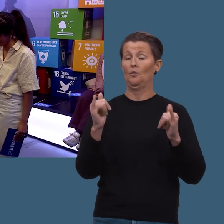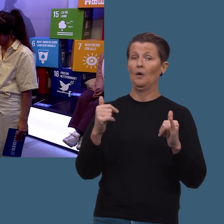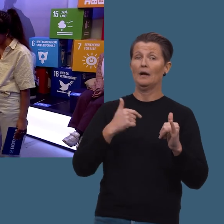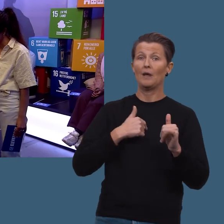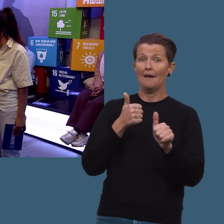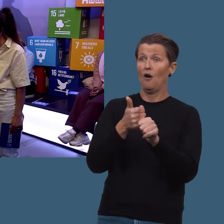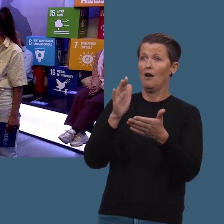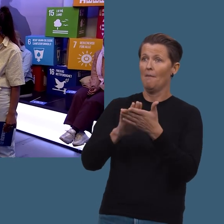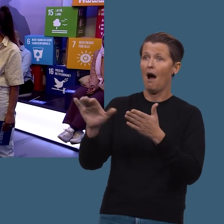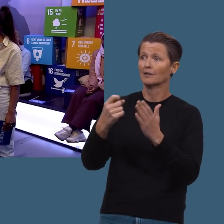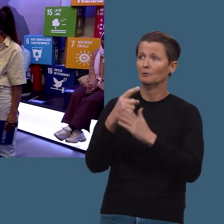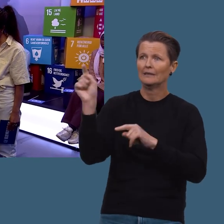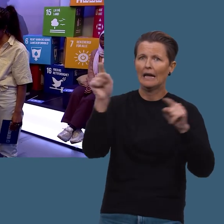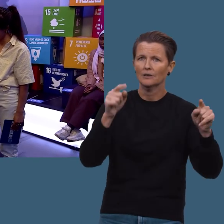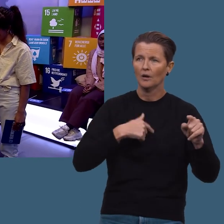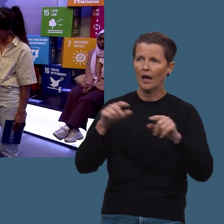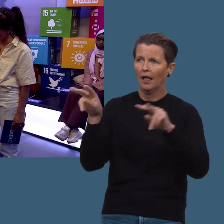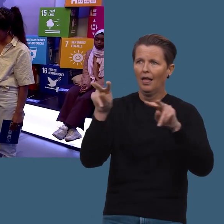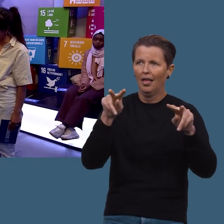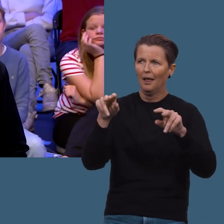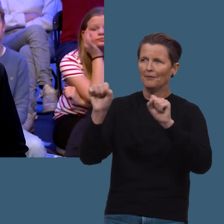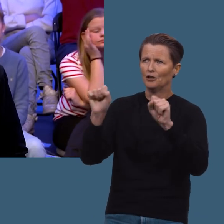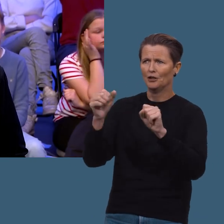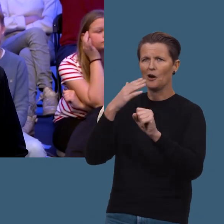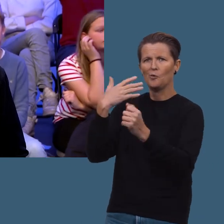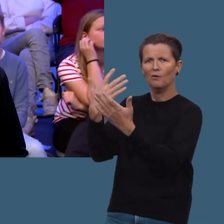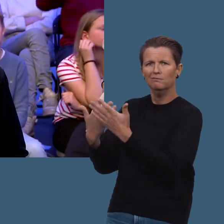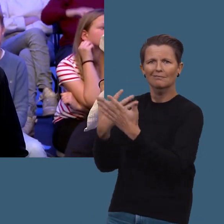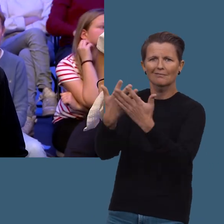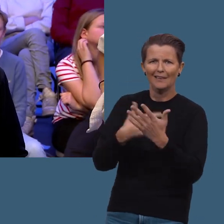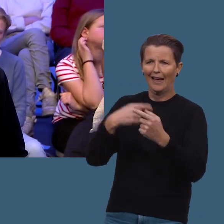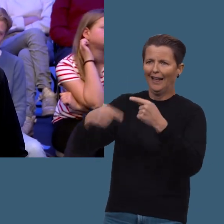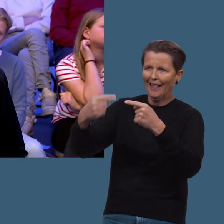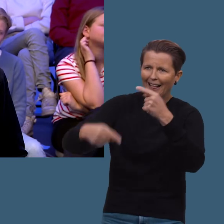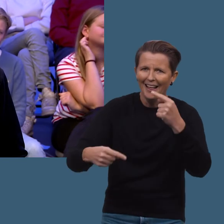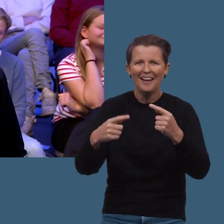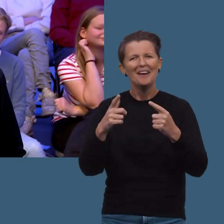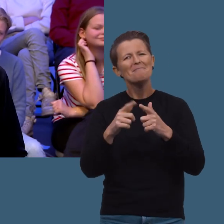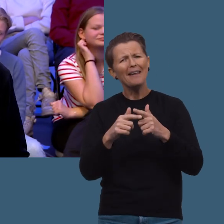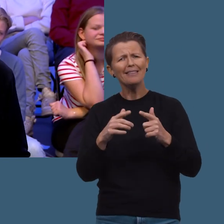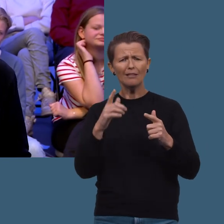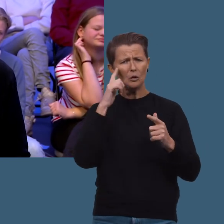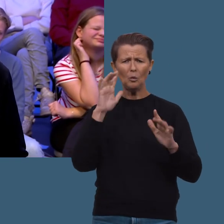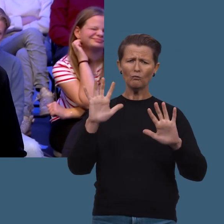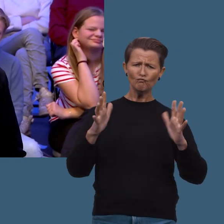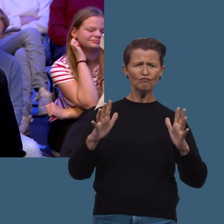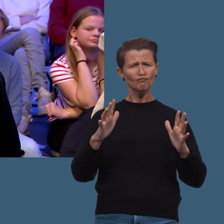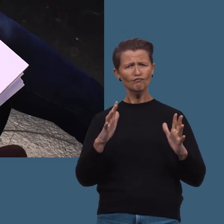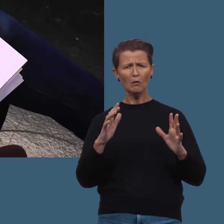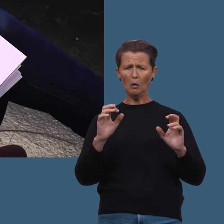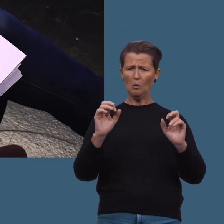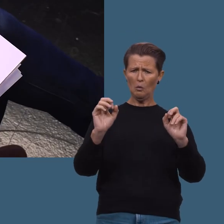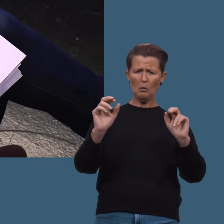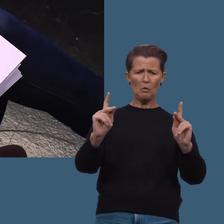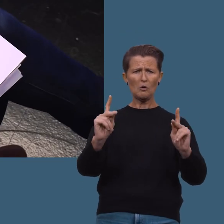følger jo med på alt mulig annet, så jeg blir liksom forstyrret av alle de gode innspillene, ikke sant? Men jeg tror at det har kommet